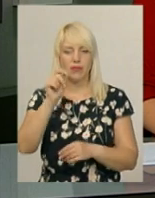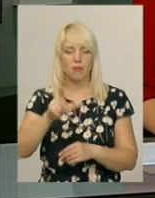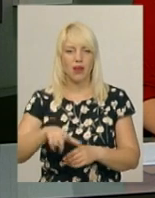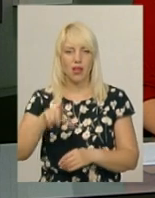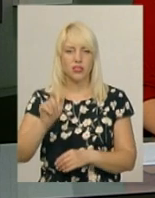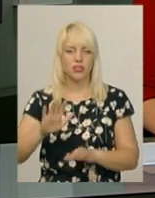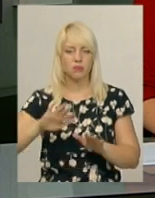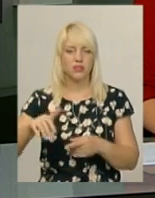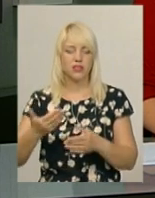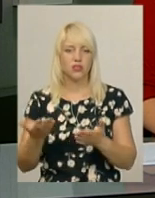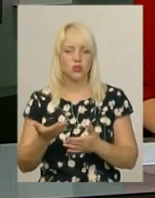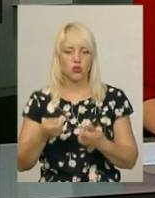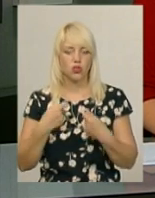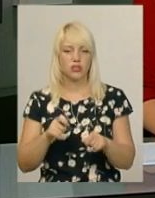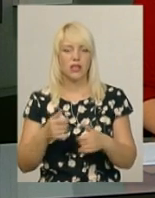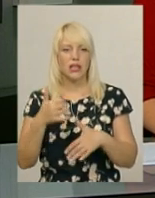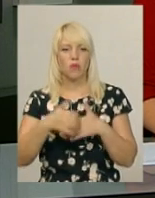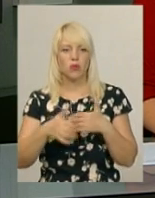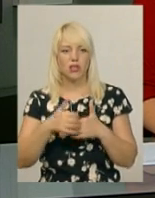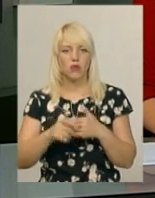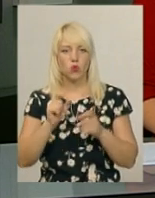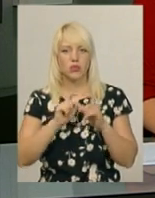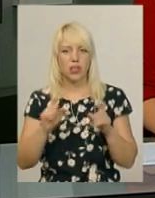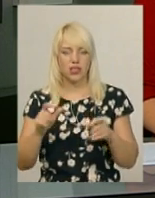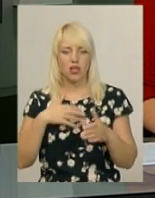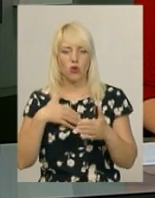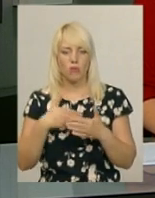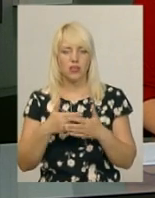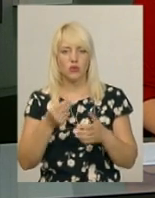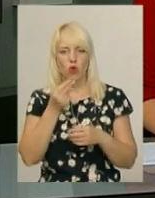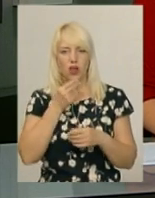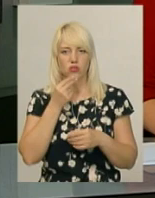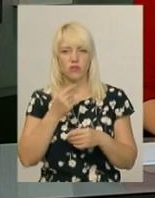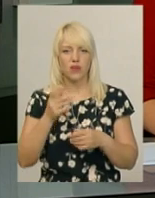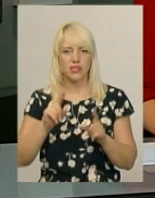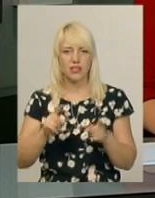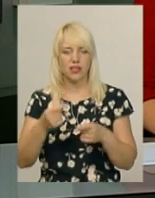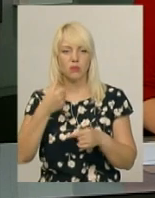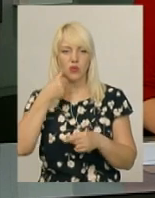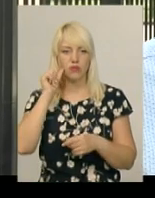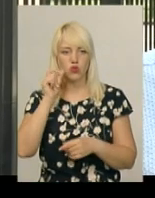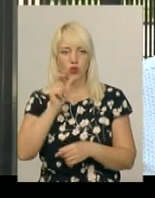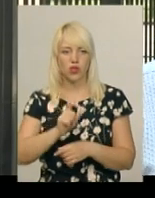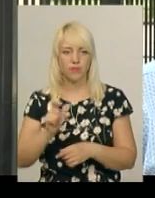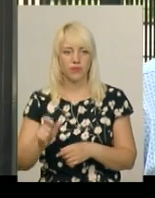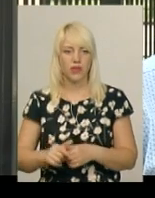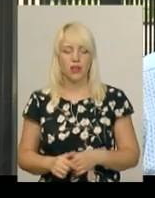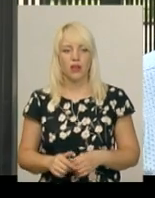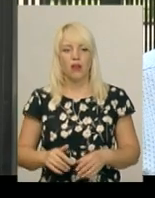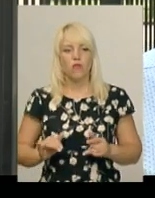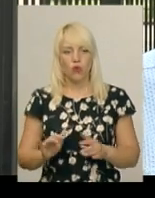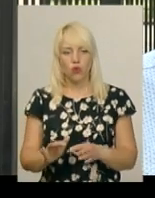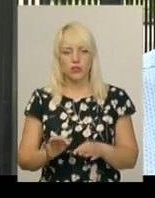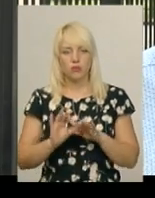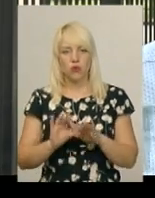продавали через посередників в заклади громадського харчування. Затримали підозрюваних, нагадаю, вчора. В ході проведених